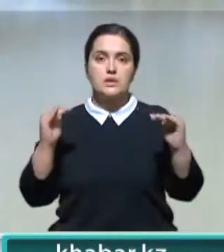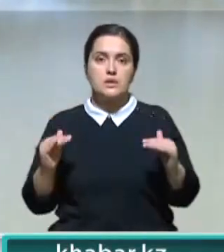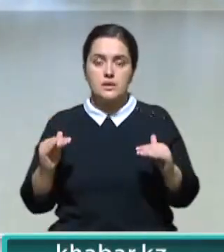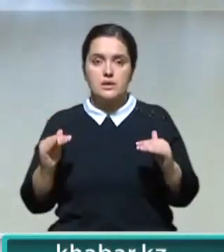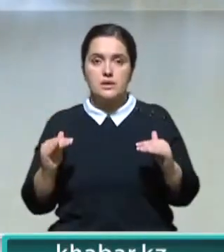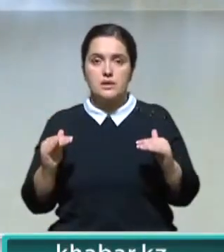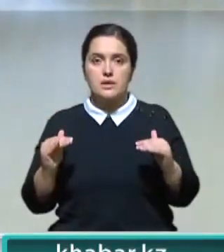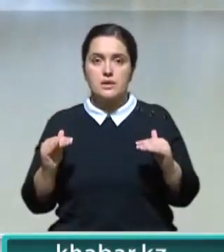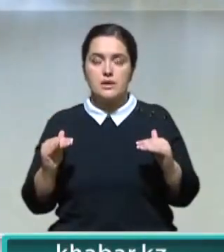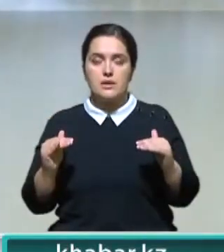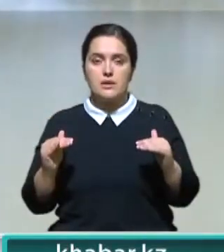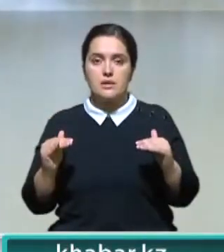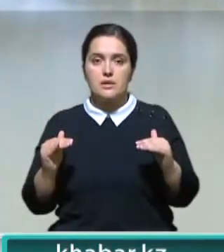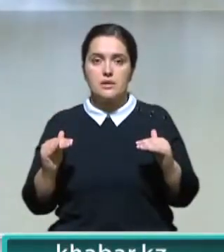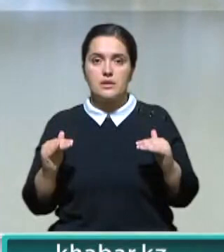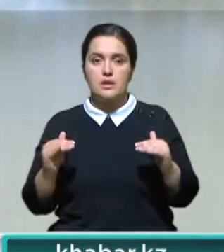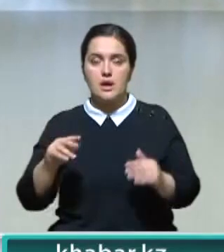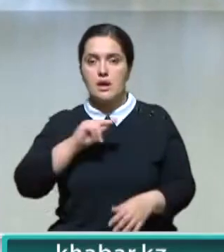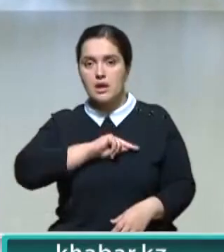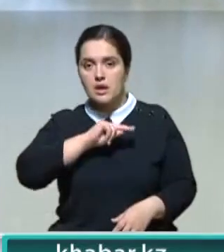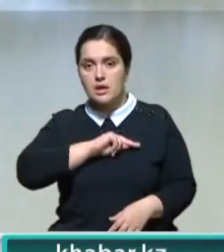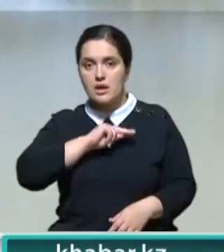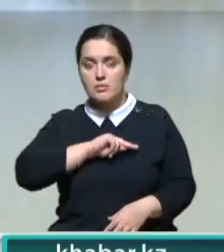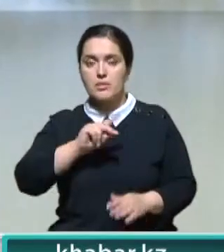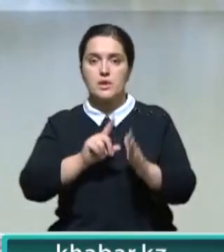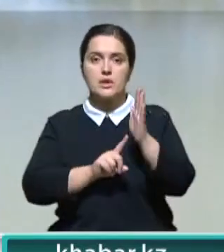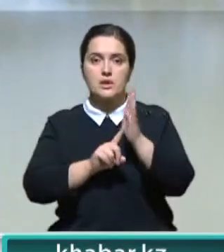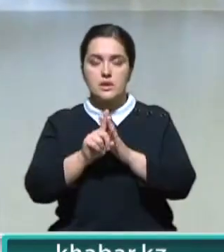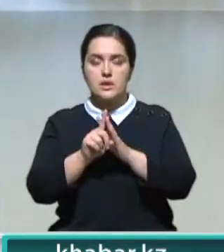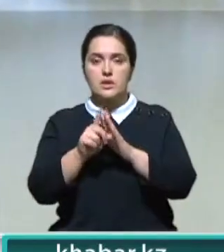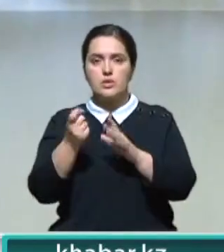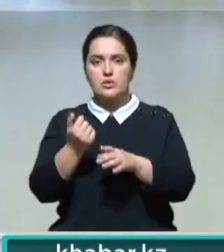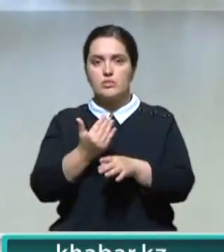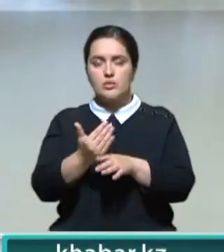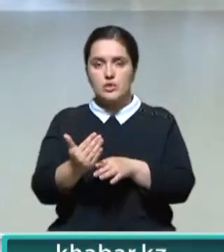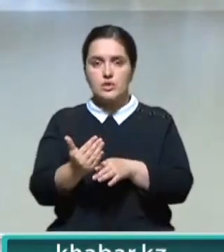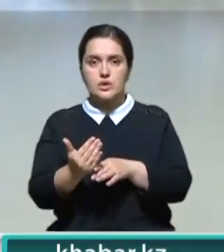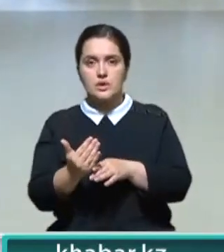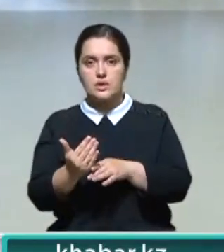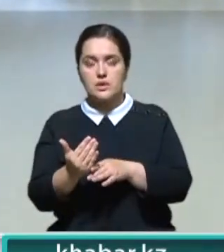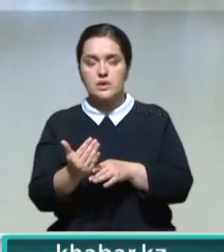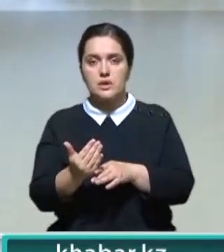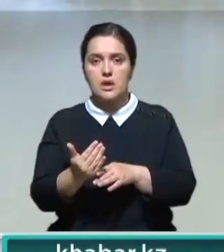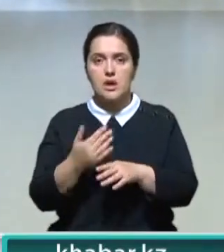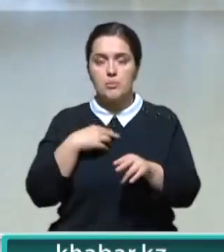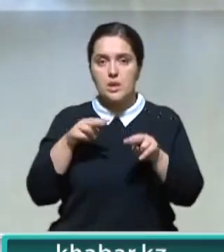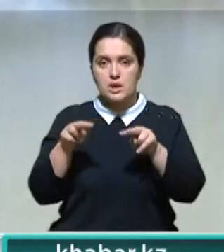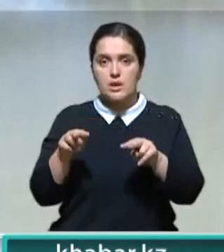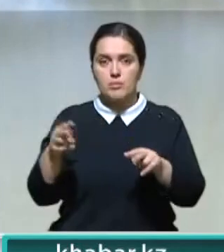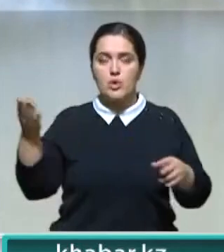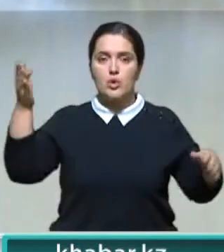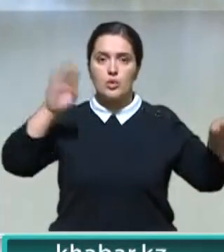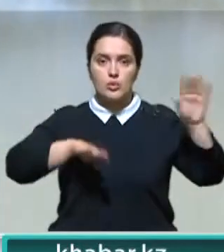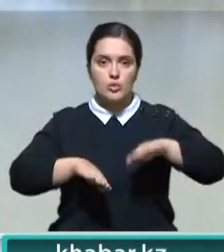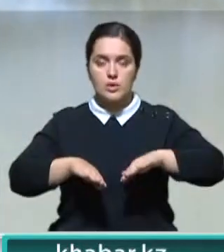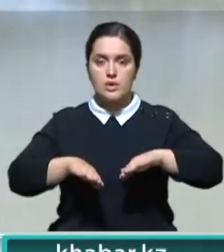в текущем году работы начинаются чуть позже обычного. В целом мы наблюдаем, что в горной местности